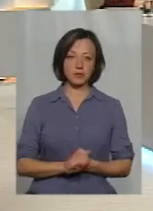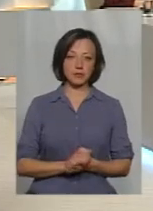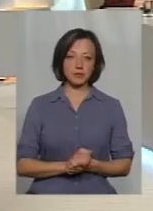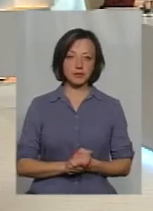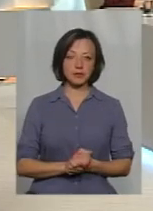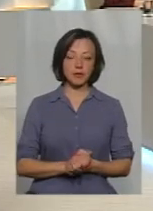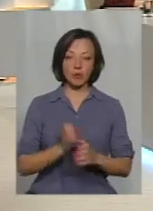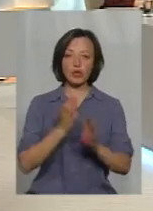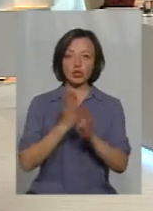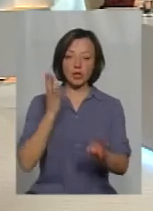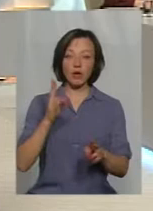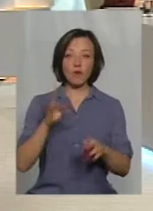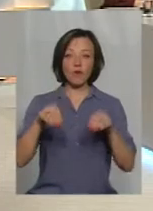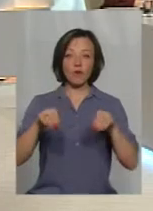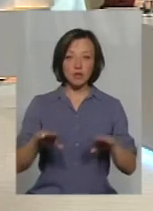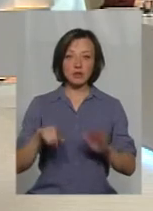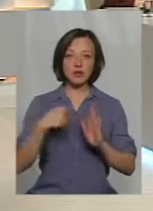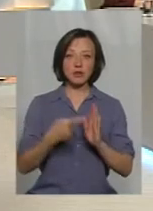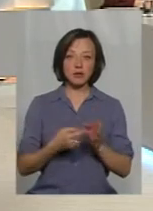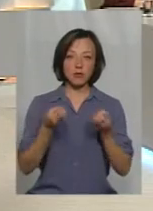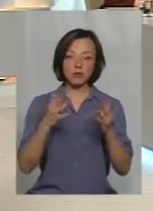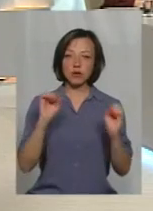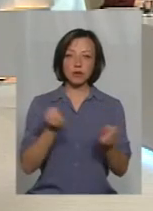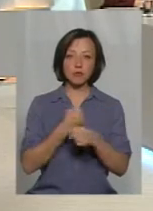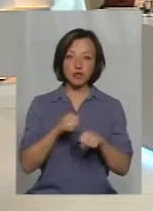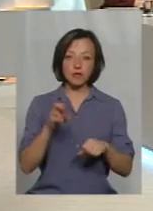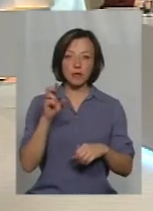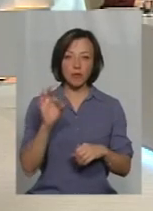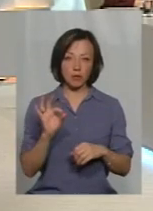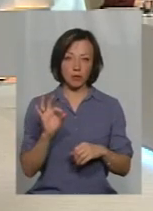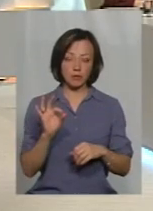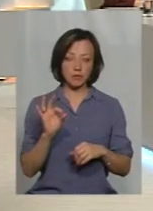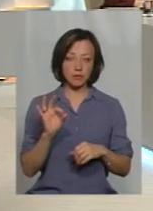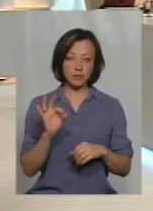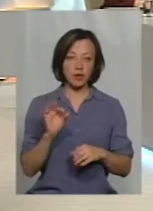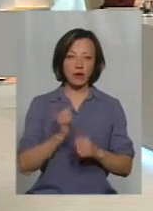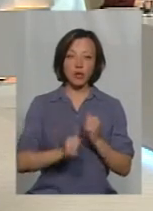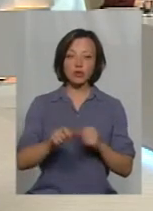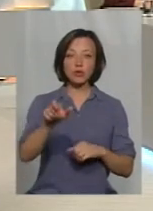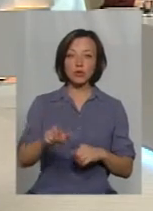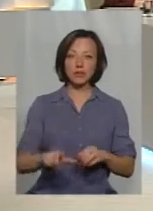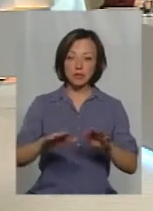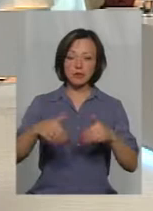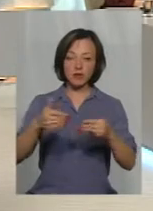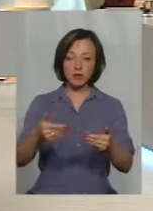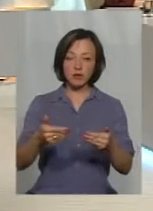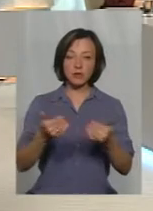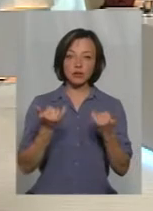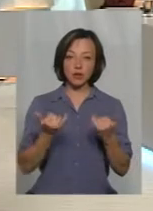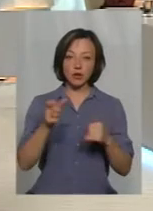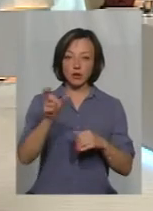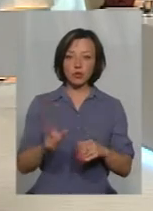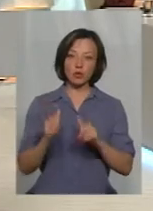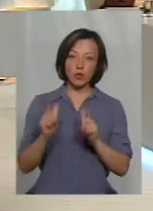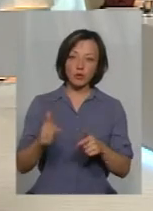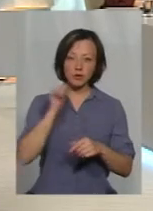по чергі. Ну, вирішити дане питання просто неможливо, тому що кожній людині запропонувати, сьогодні людина